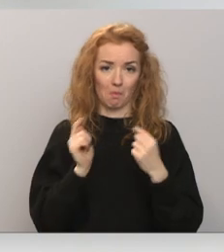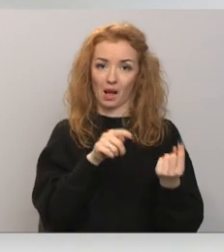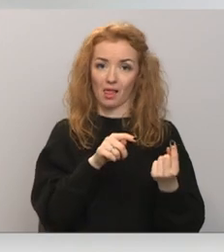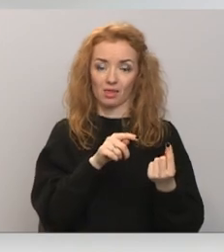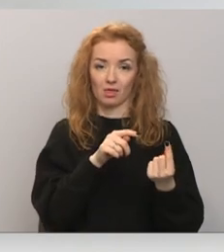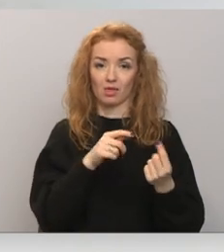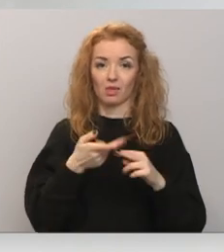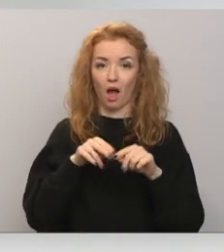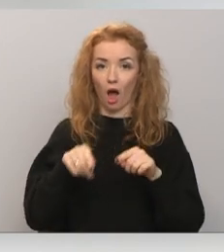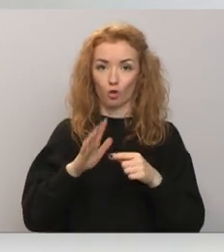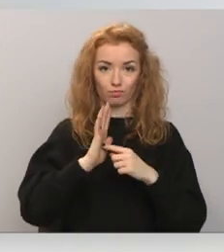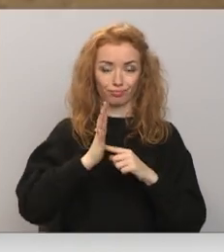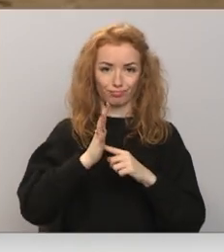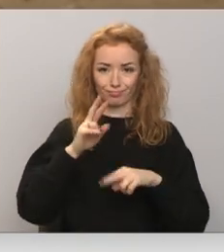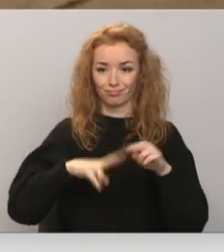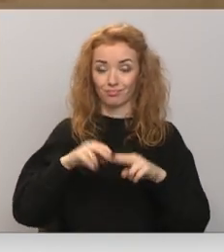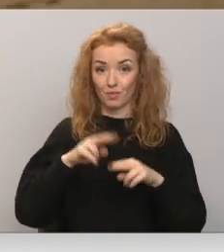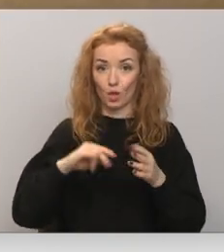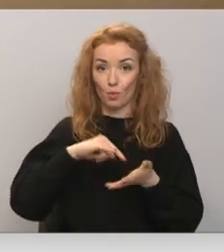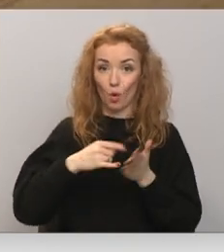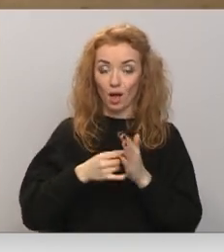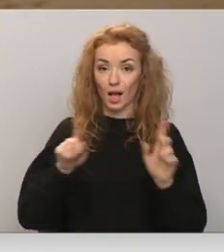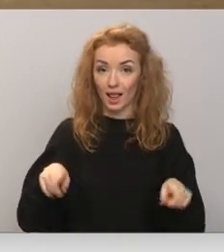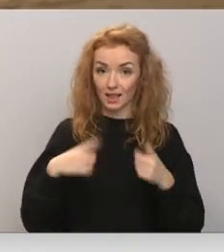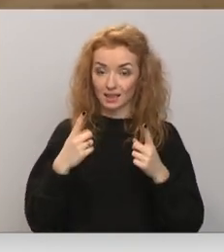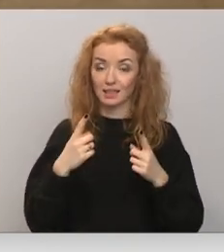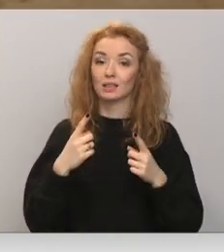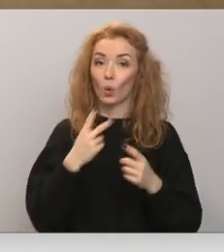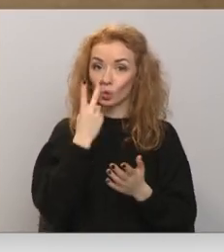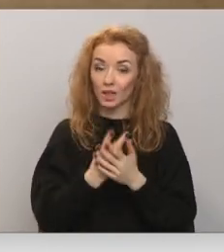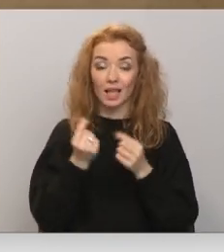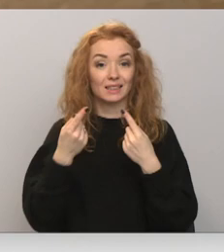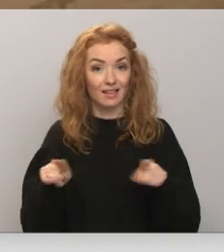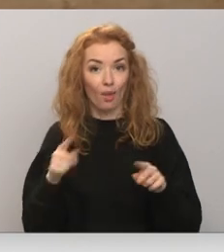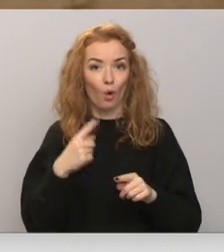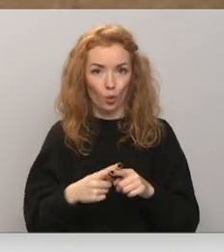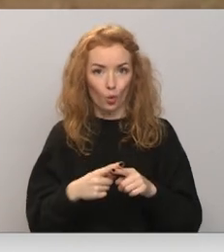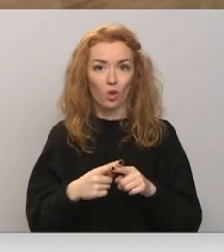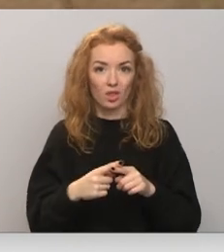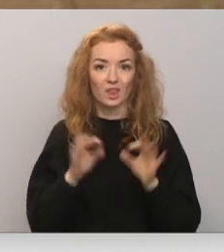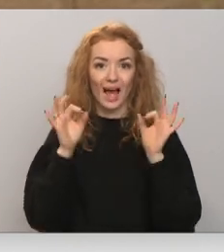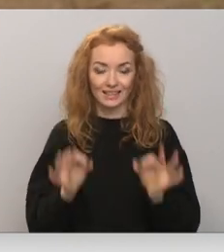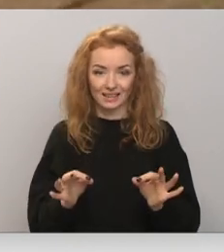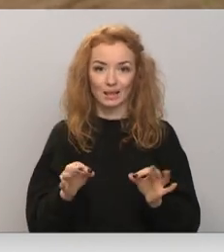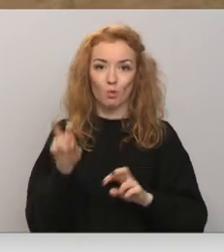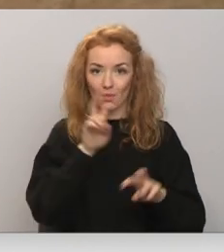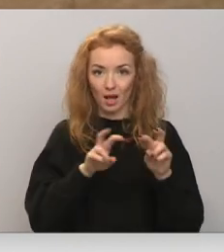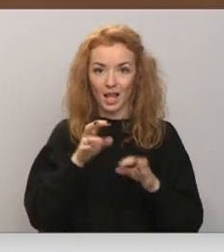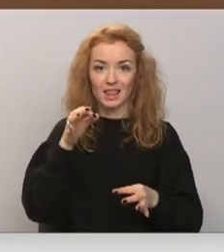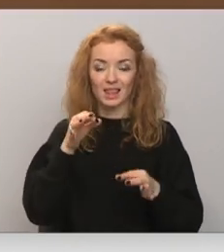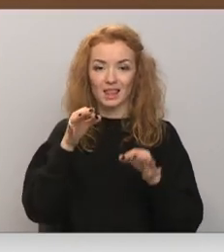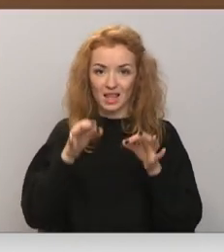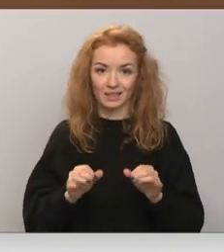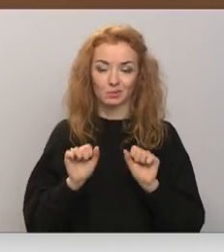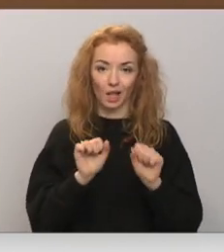no objektiem vai projektiem. Projekta attīstītājs gan ir citādās domās, un visticamāk taisnība tikšot meklēt tiesības